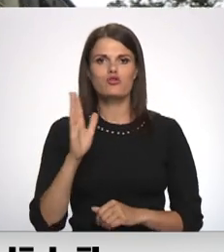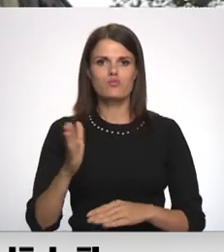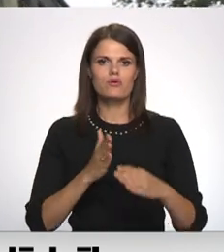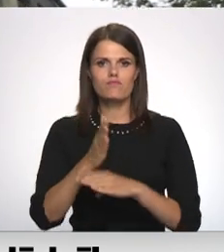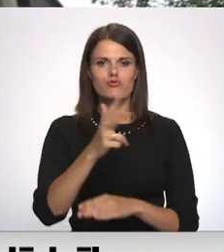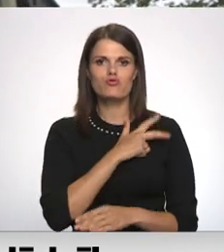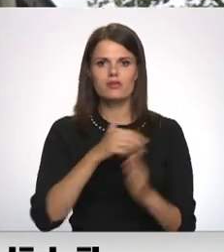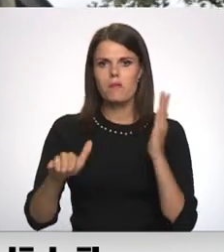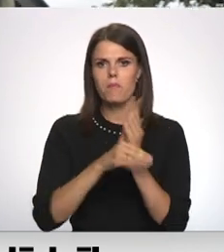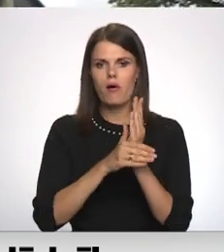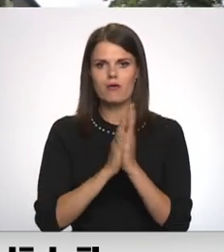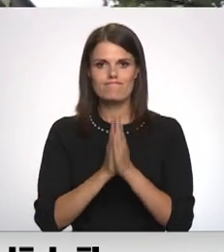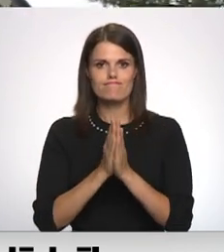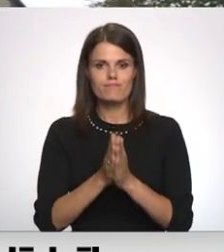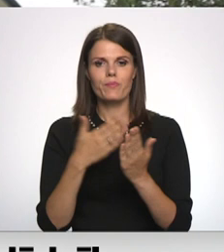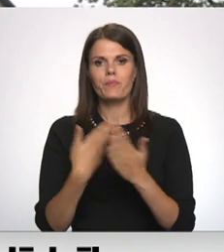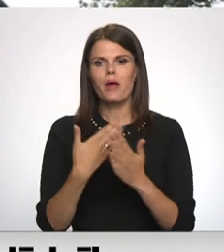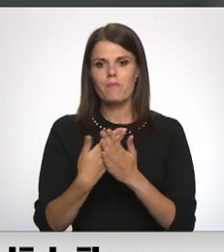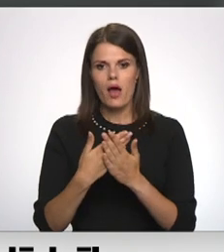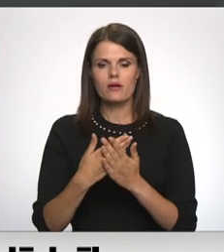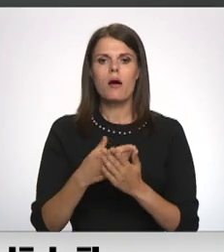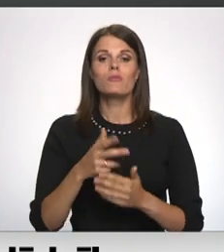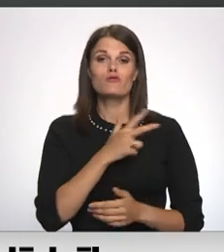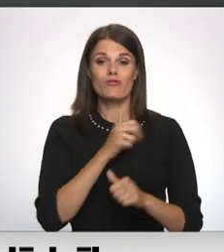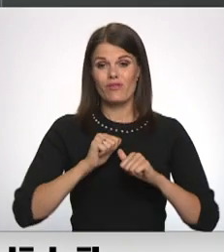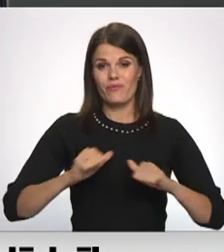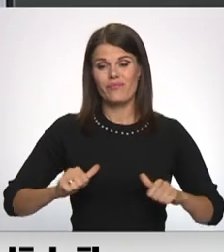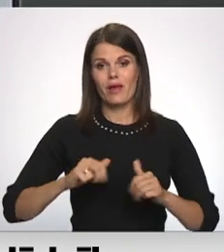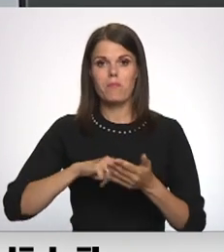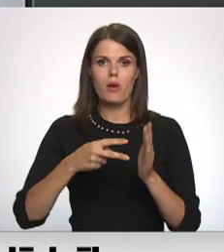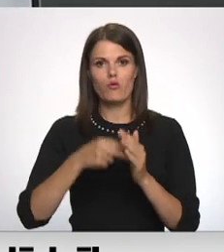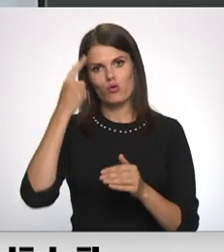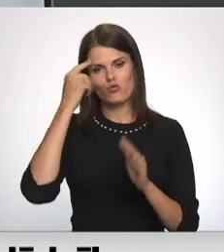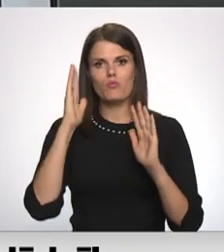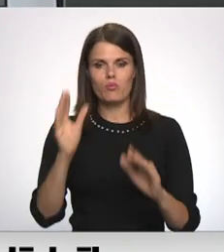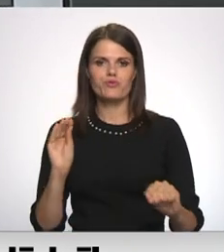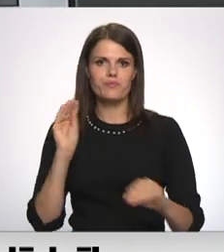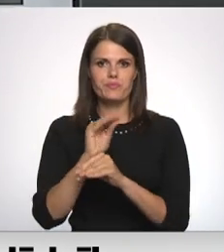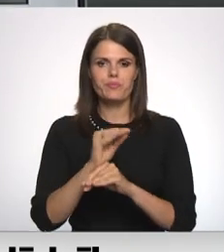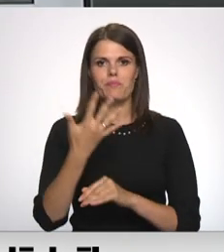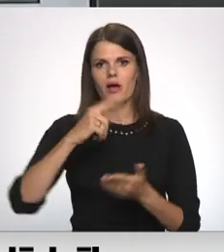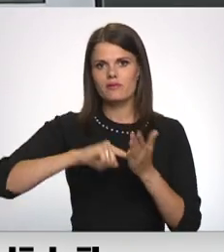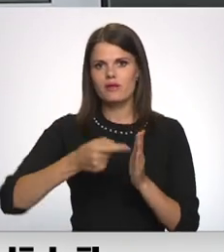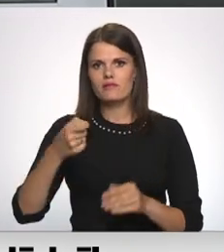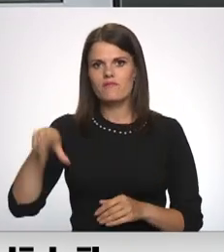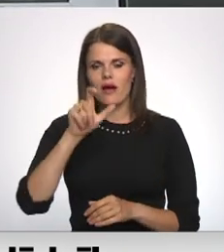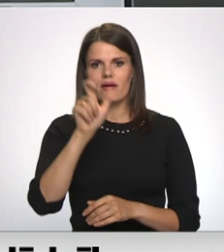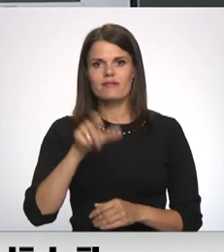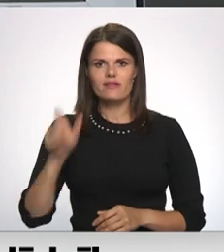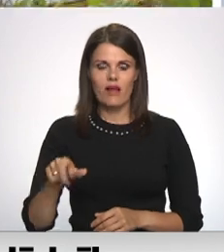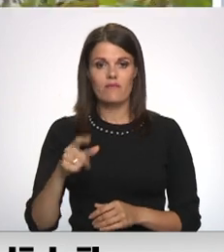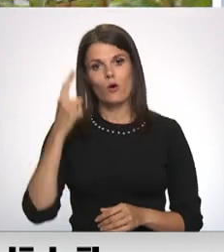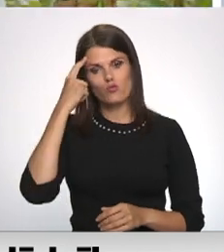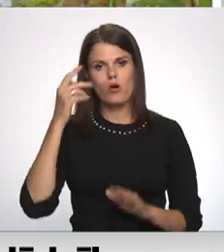sociālās palīdzības. Piemēram, aizkrauklis nodās sociālajā dienas tāparets klienta skaita pieaugumu piecas reizes, kas ir aptveni tūkstots klientu